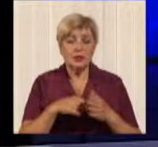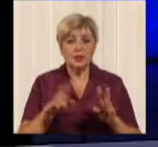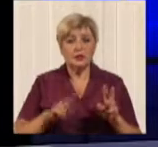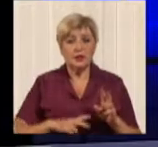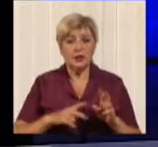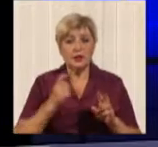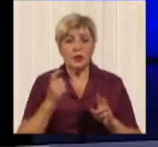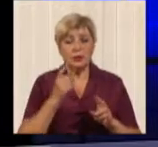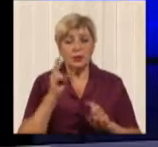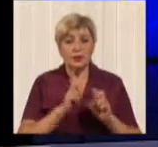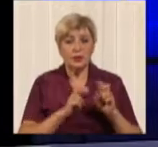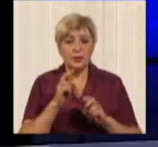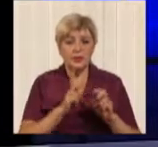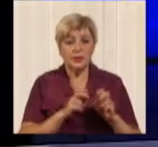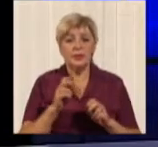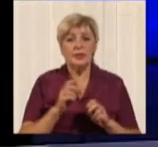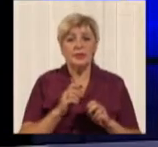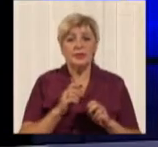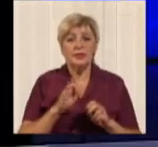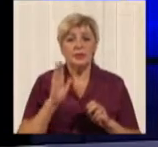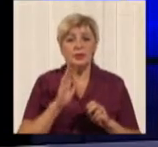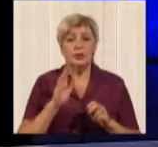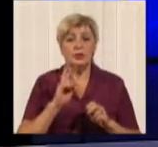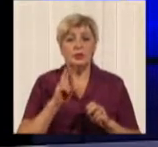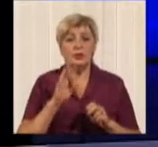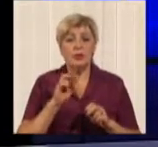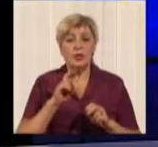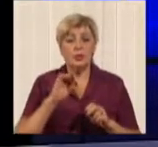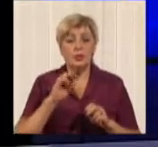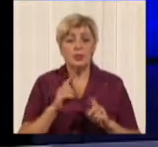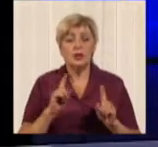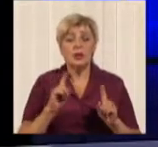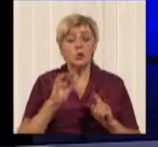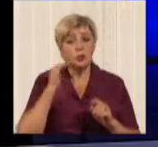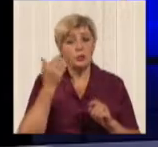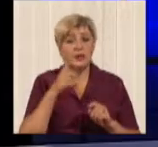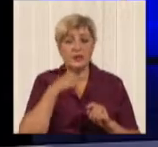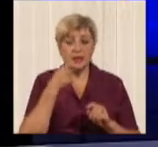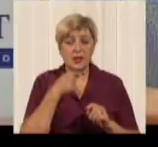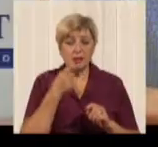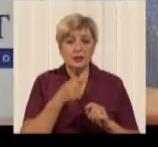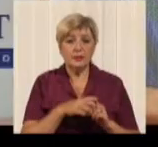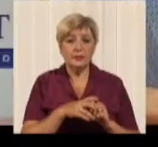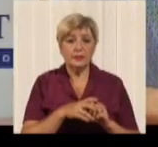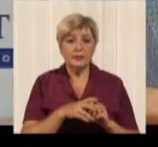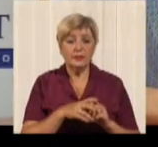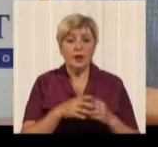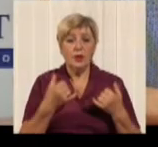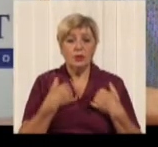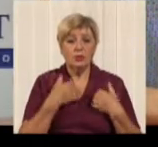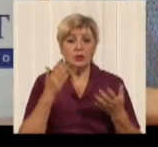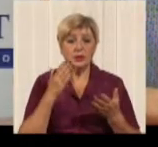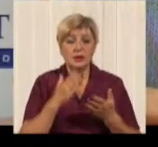підприємства Дніпровського міського лектора транспорту Володимир Кобец. Що з цього приводу він сказав? У нас є